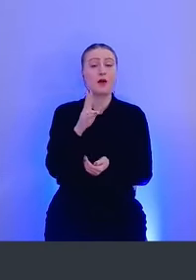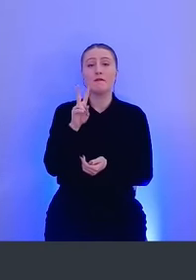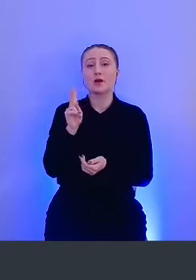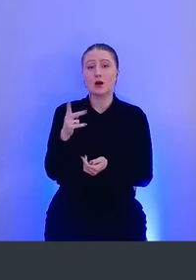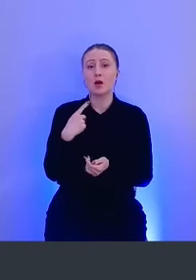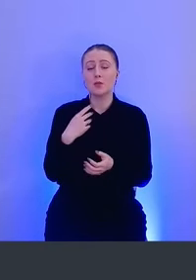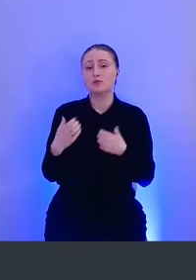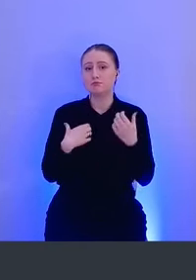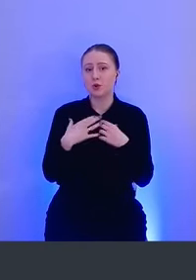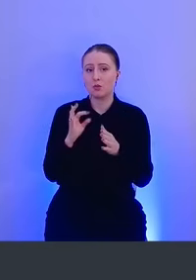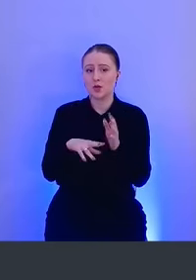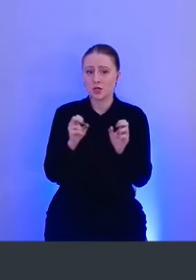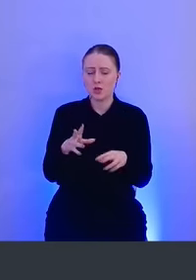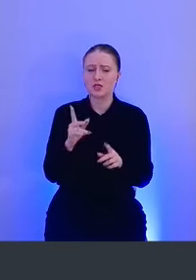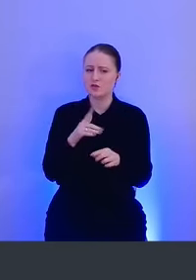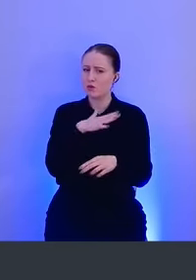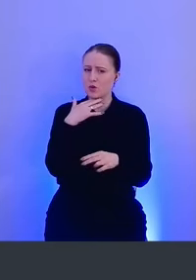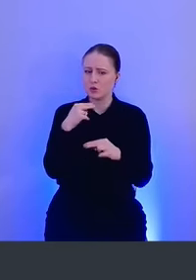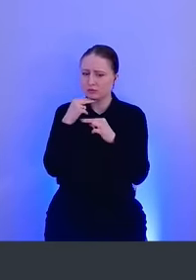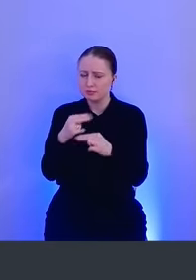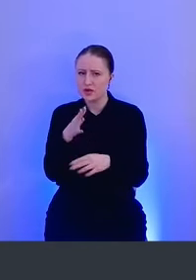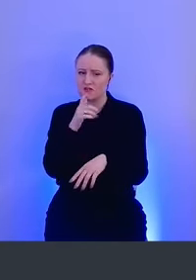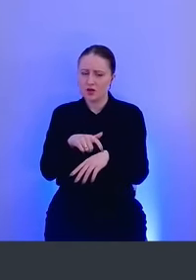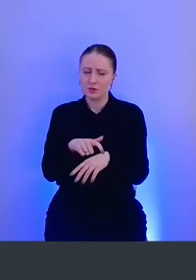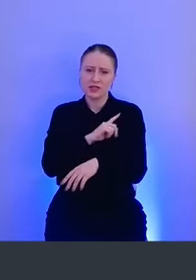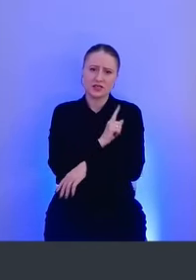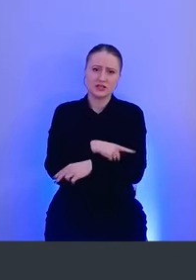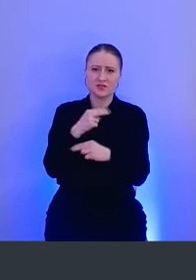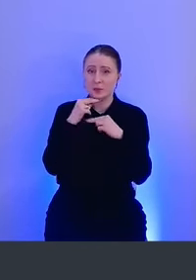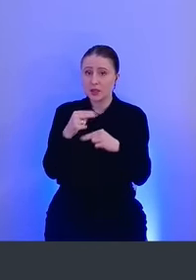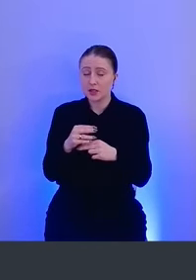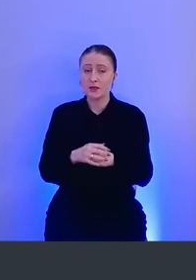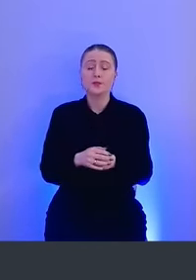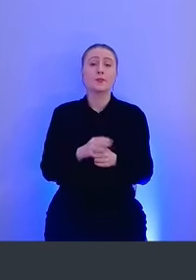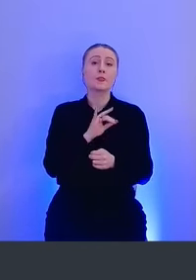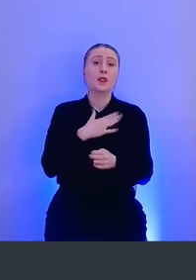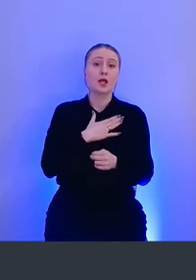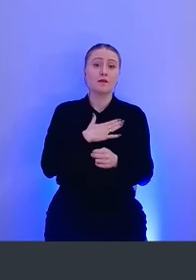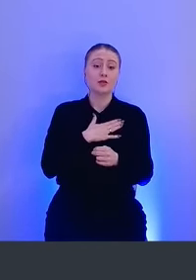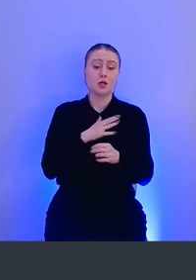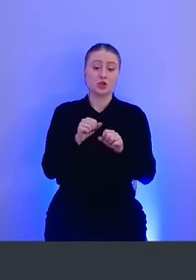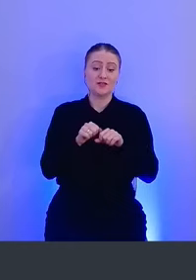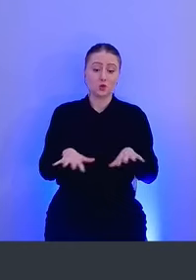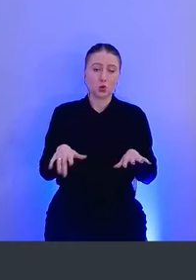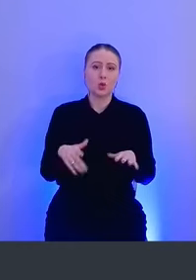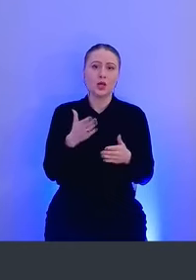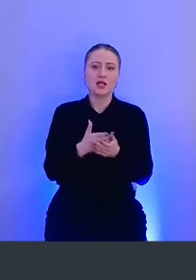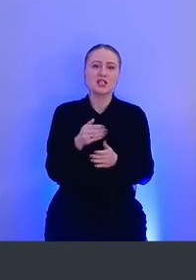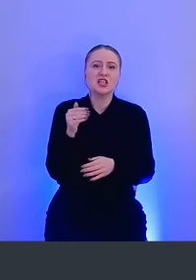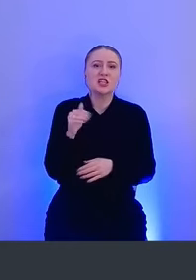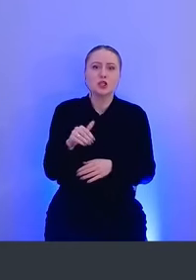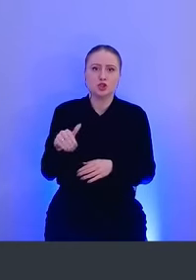безопасности, уделяем ей довольно много времени, силы и внимания, и в нашей инфраструктуре присутствуют тысячи маков.